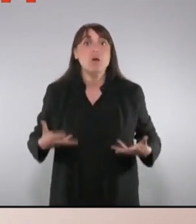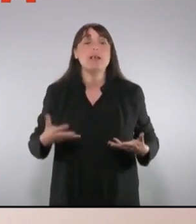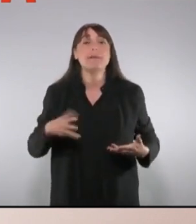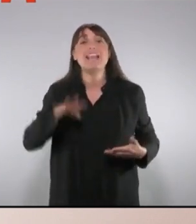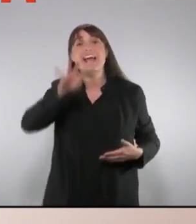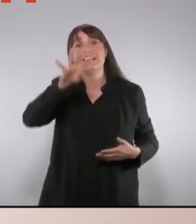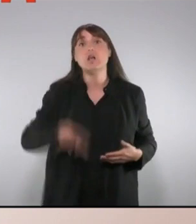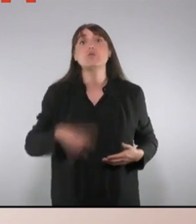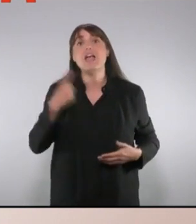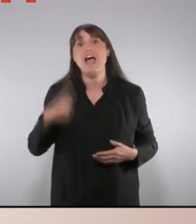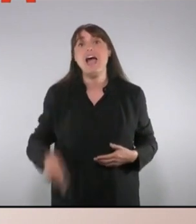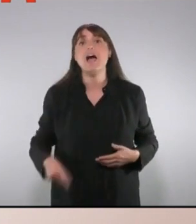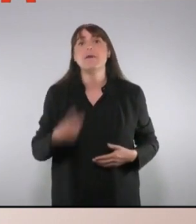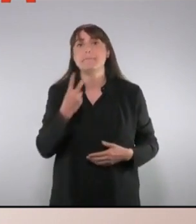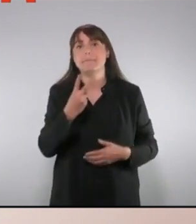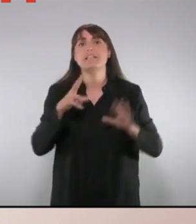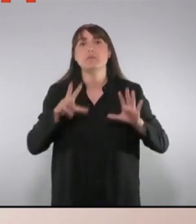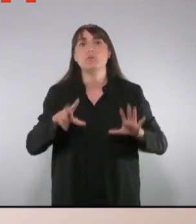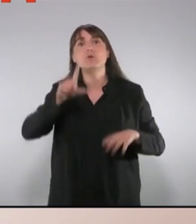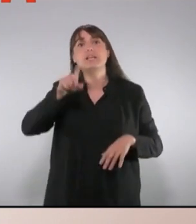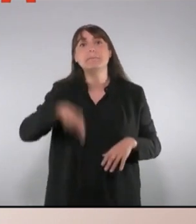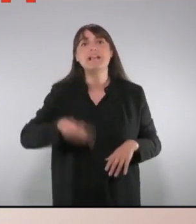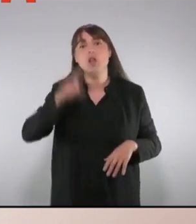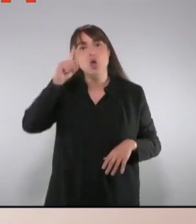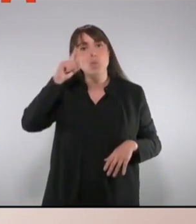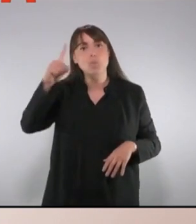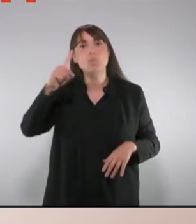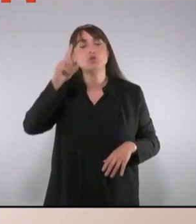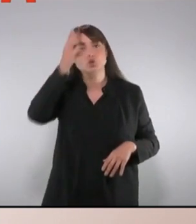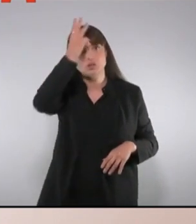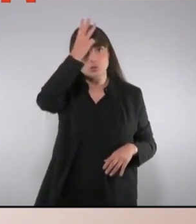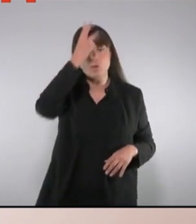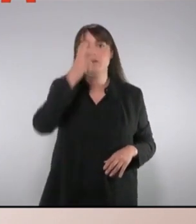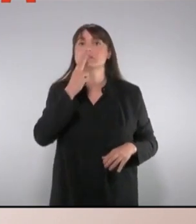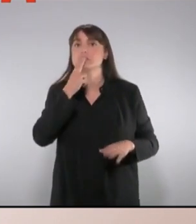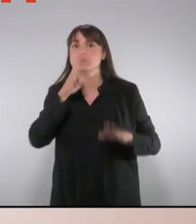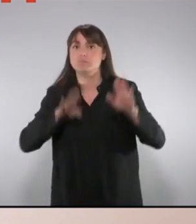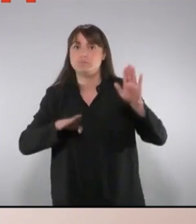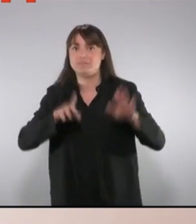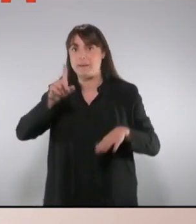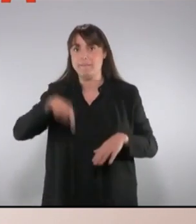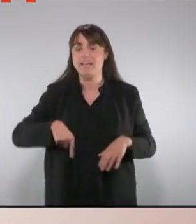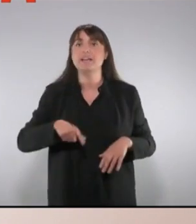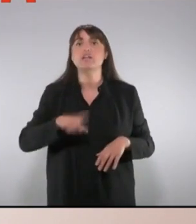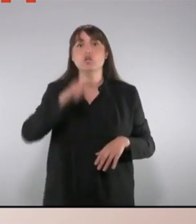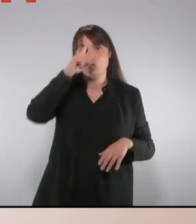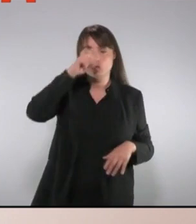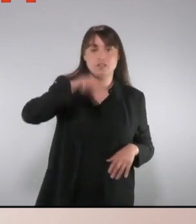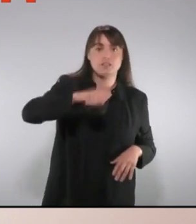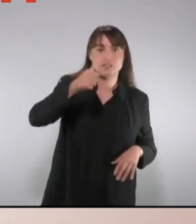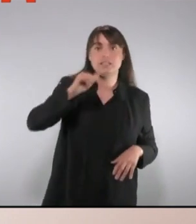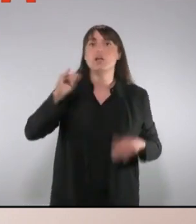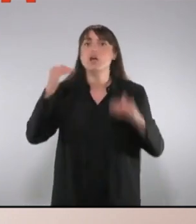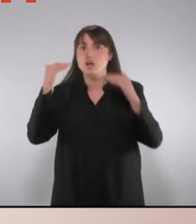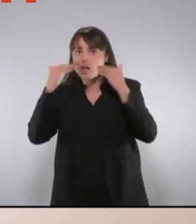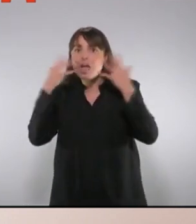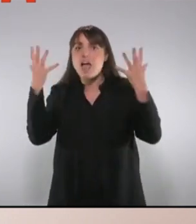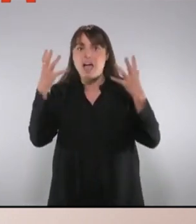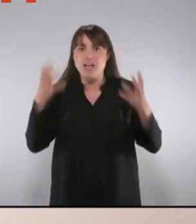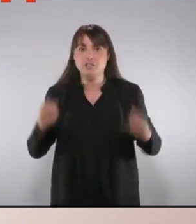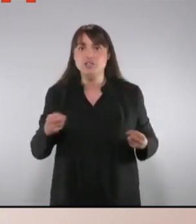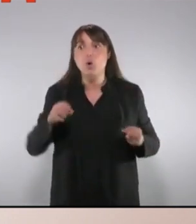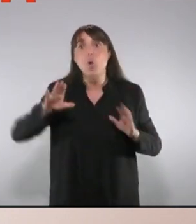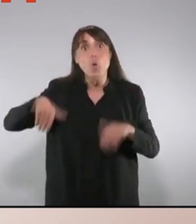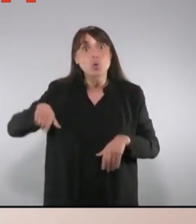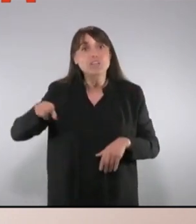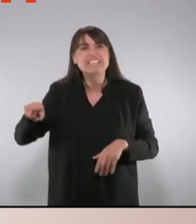28.000 Mossos d'Esquadra i policies municipals i 100.000 Guàrdies Civils i policies nacionals. Potser ens podríem preguntar què fan aquests darrers i